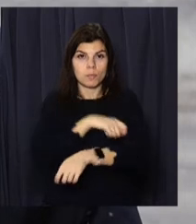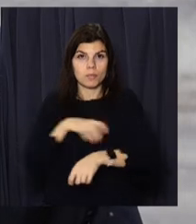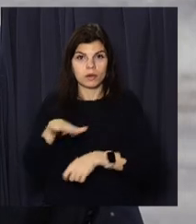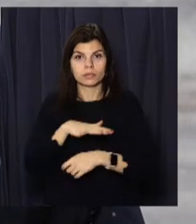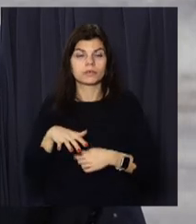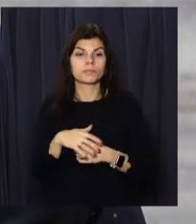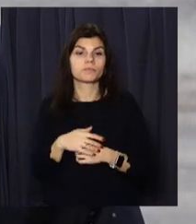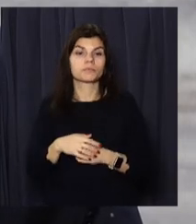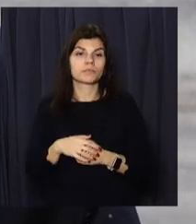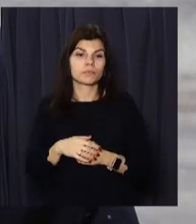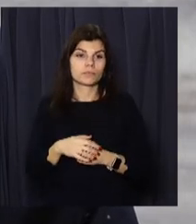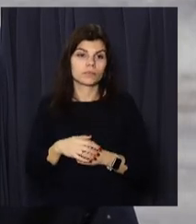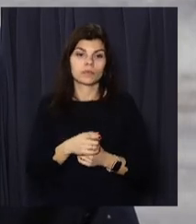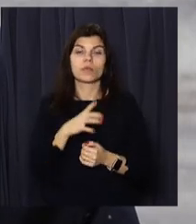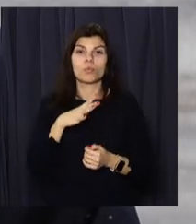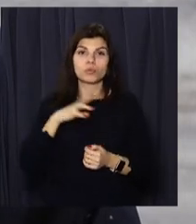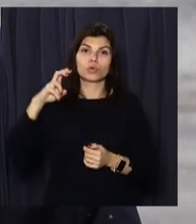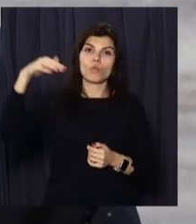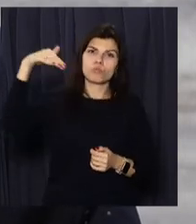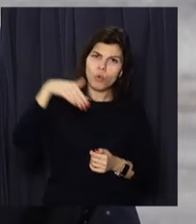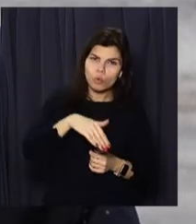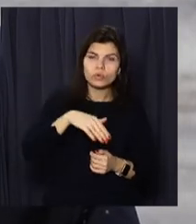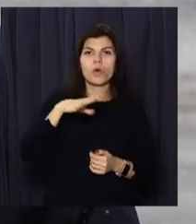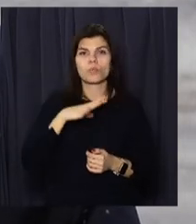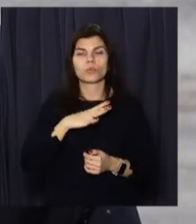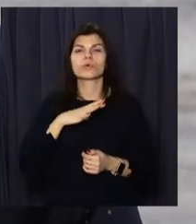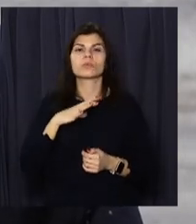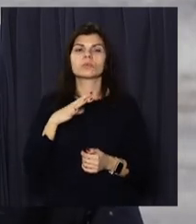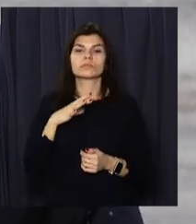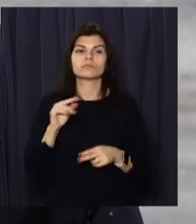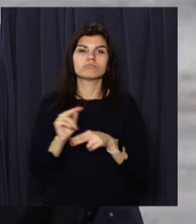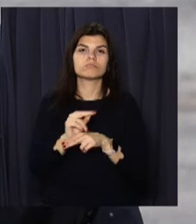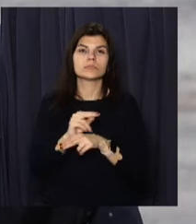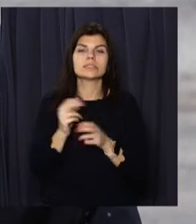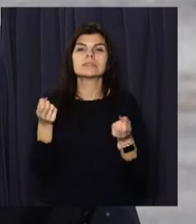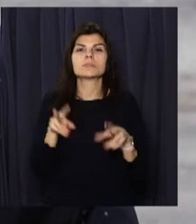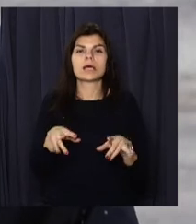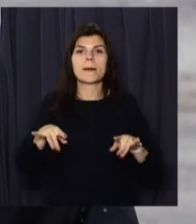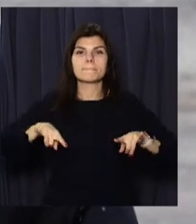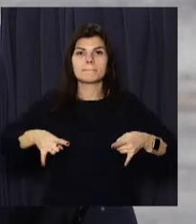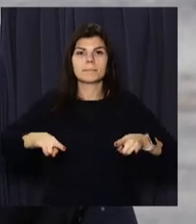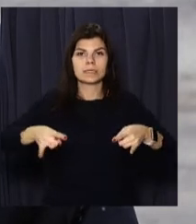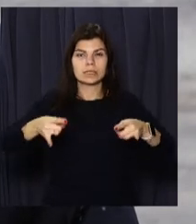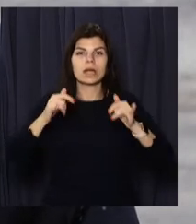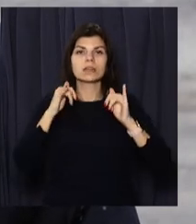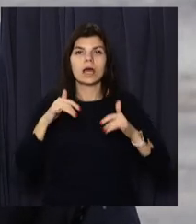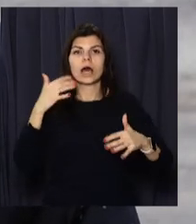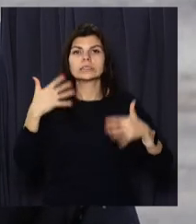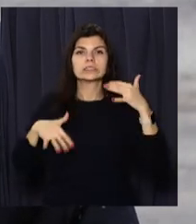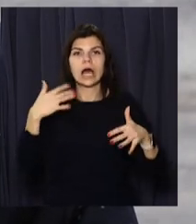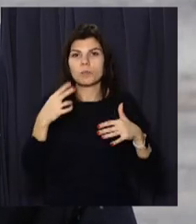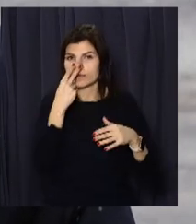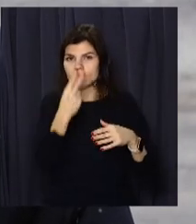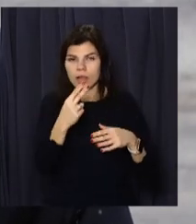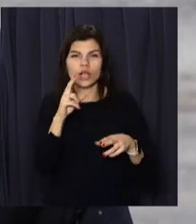покили спуски з цього покриття, була вкладена спеціальна плитка для слабобачуючих